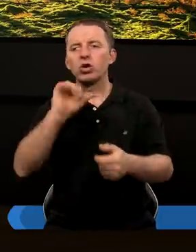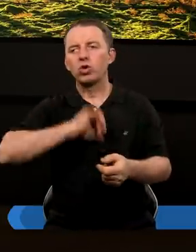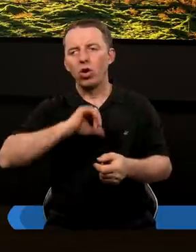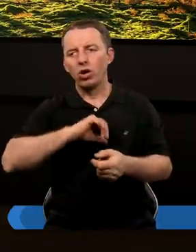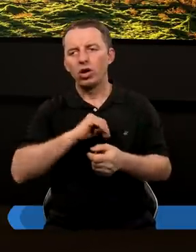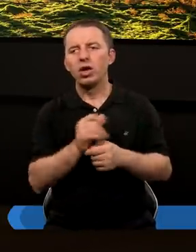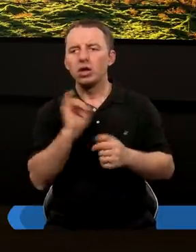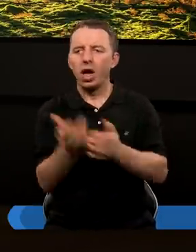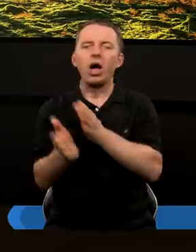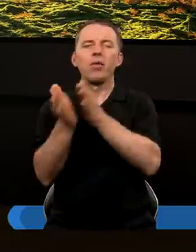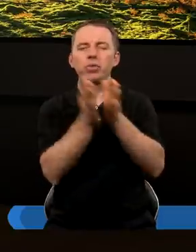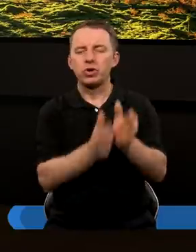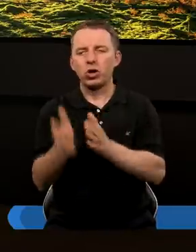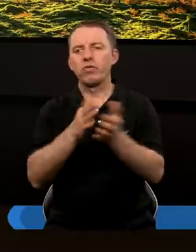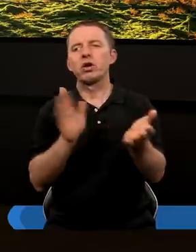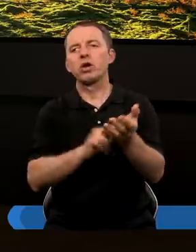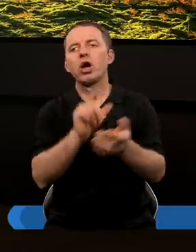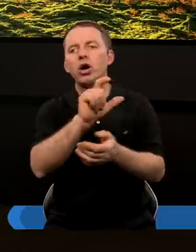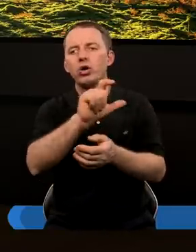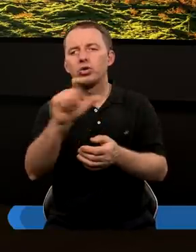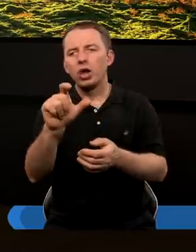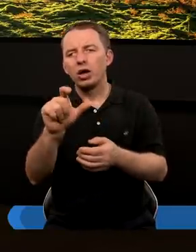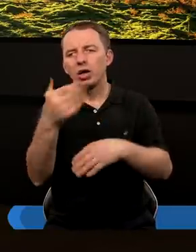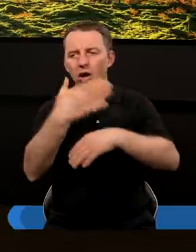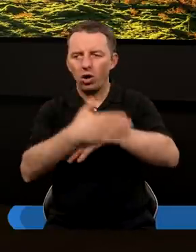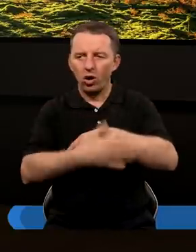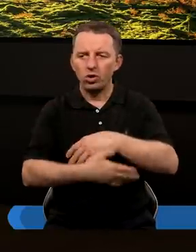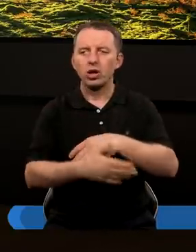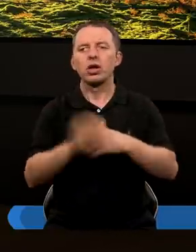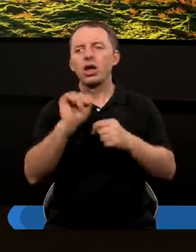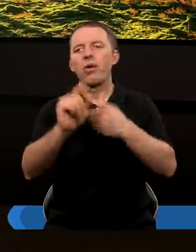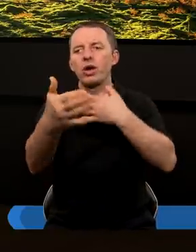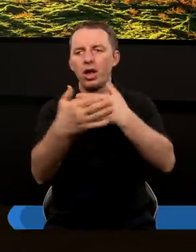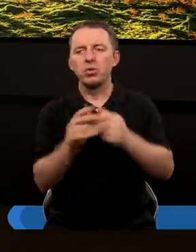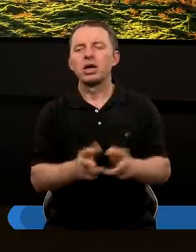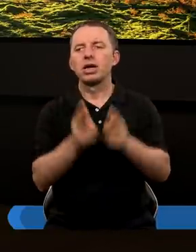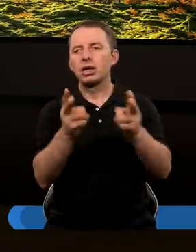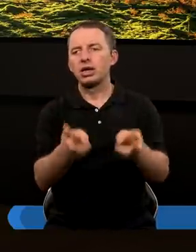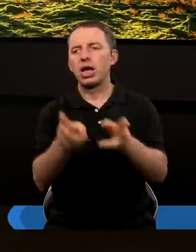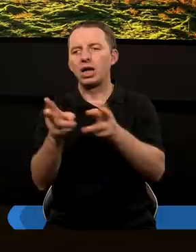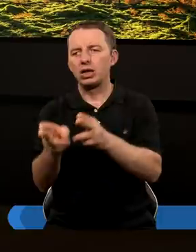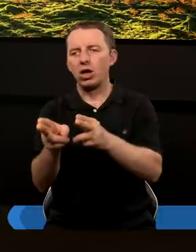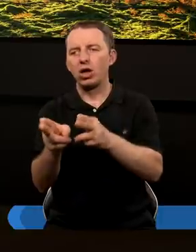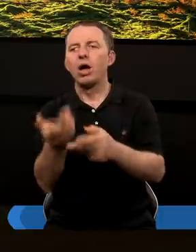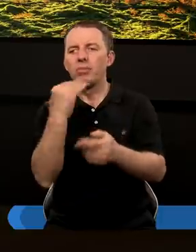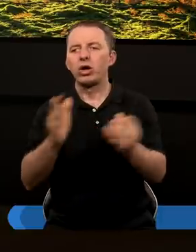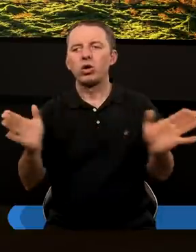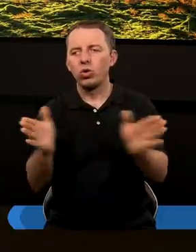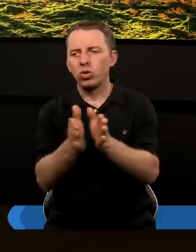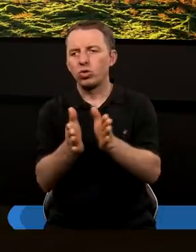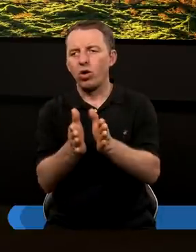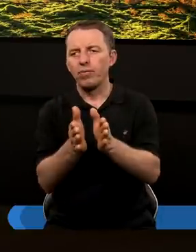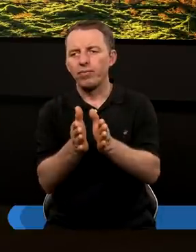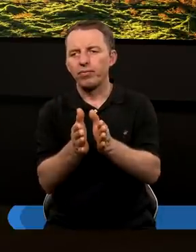jak przygotować się na czasy końca. Będziemy pytali siebie przez cały najbliższy sezon. Bardzo